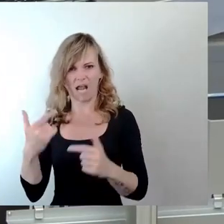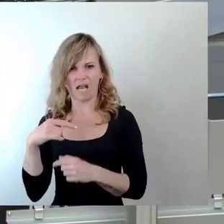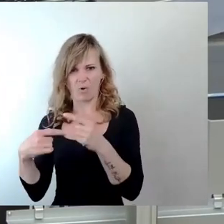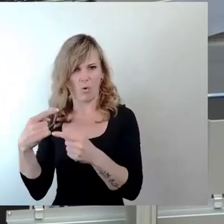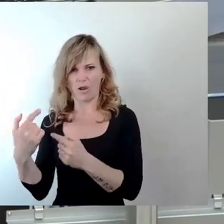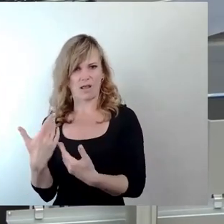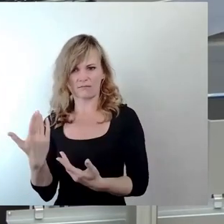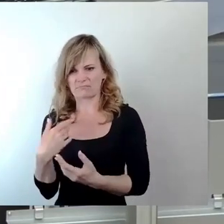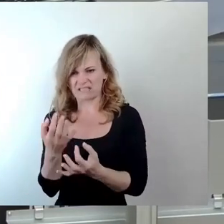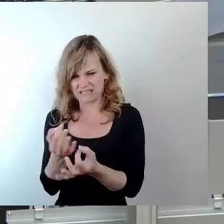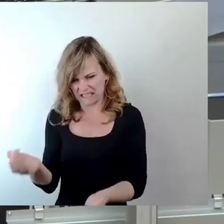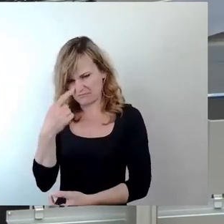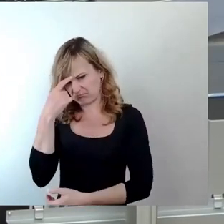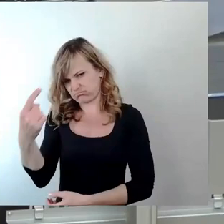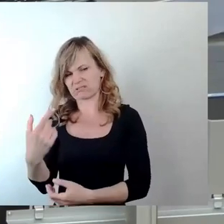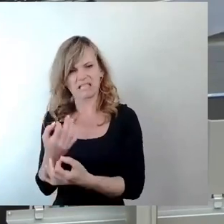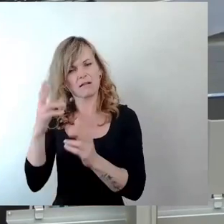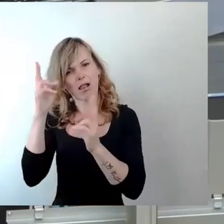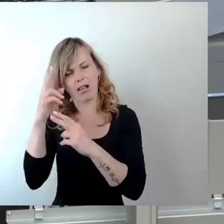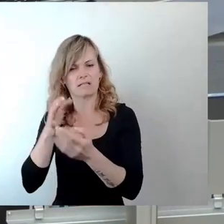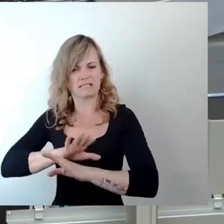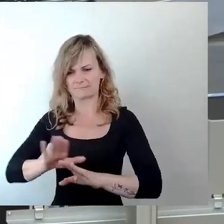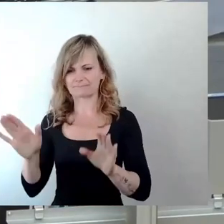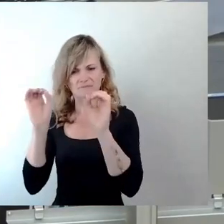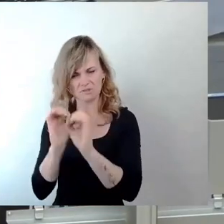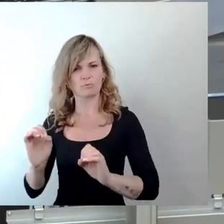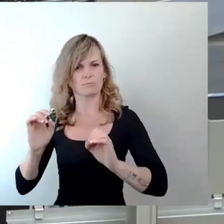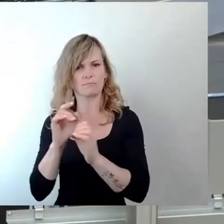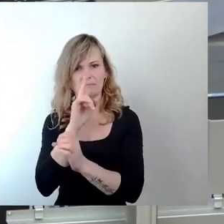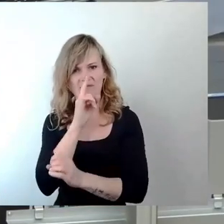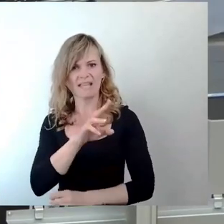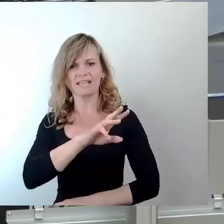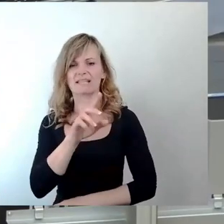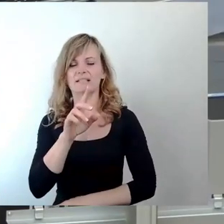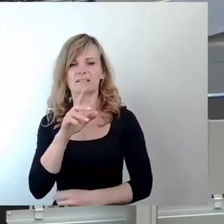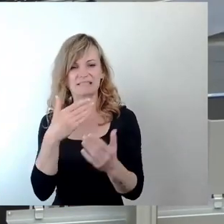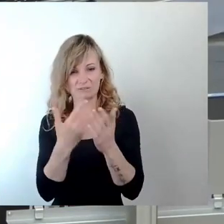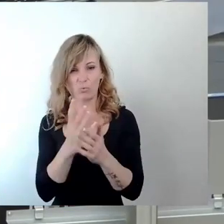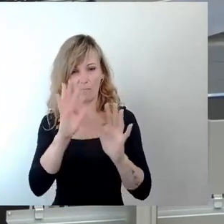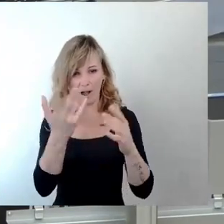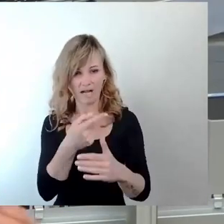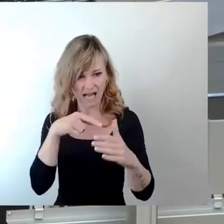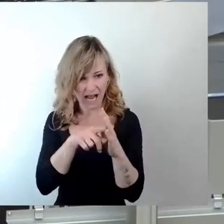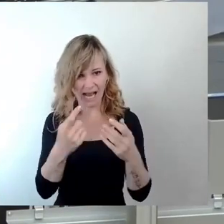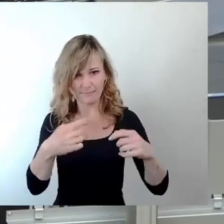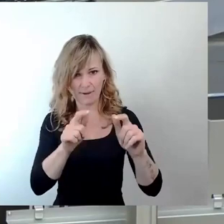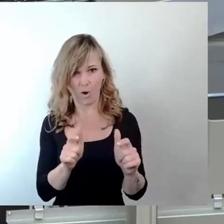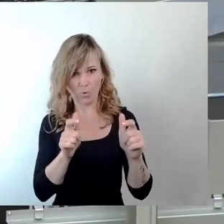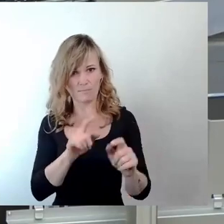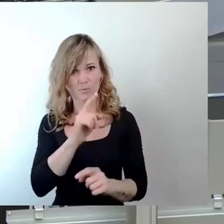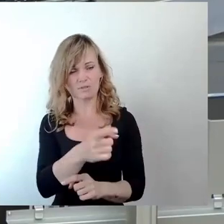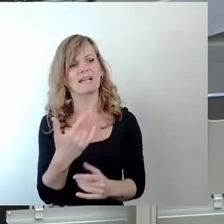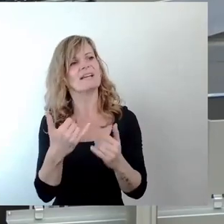Gedanken sich gemacht, naja, wenn wir das schon in den Zwingerpark reinbauen müssen aus irgendwelchen Gründen, wie können wir das denn irgendwie in diesem Raum